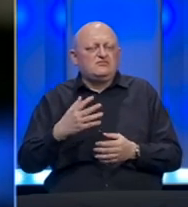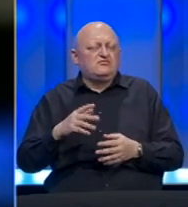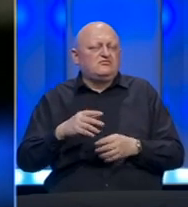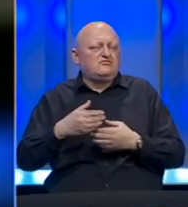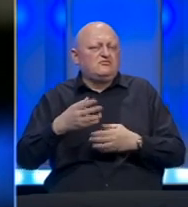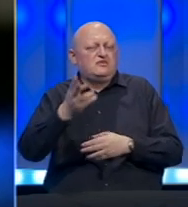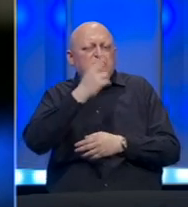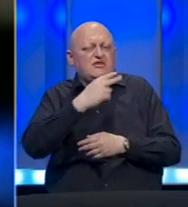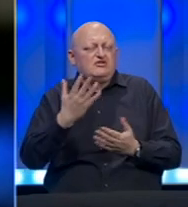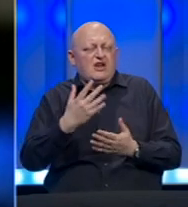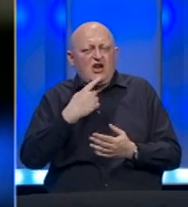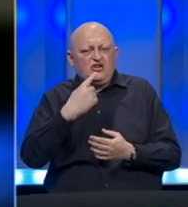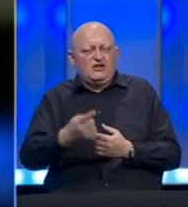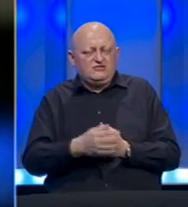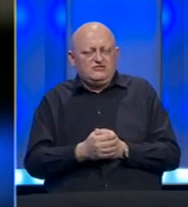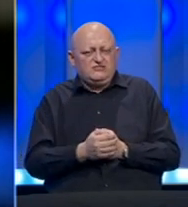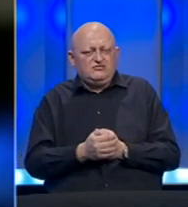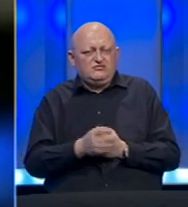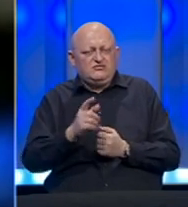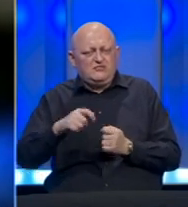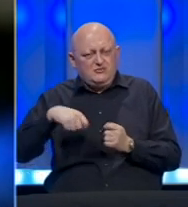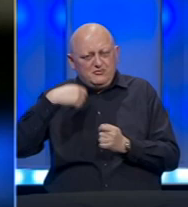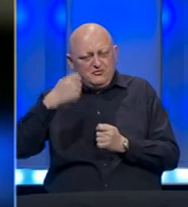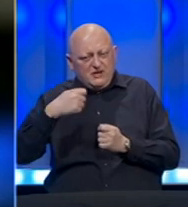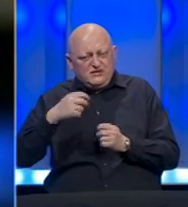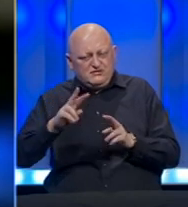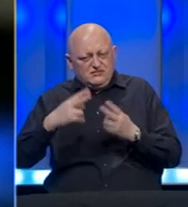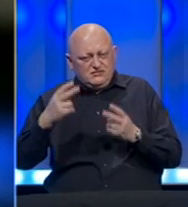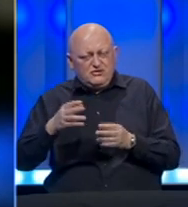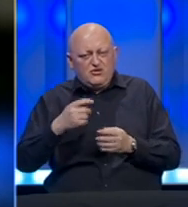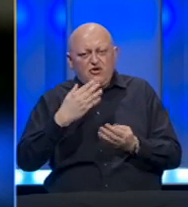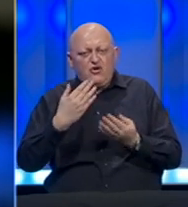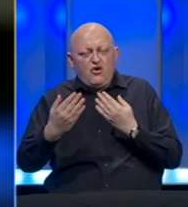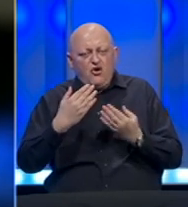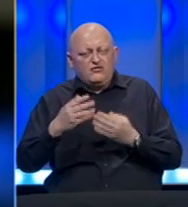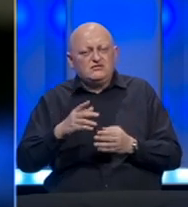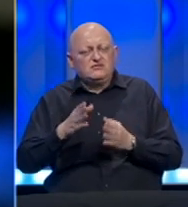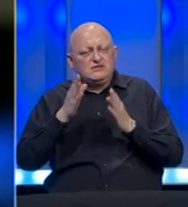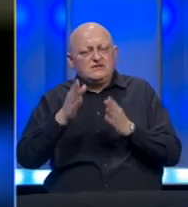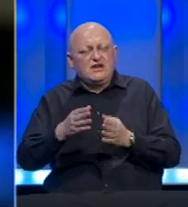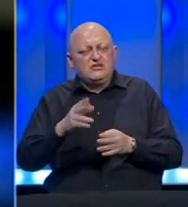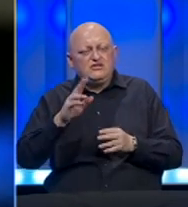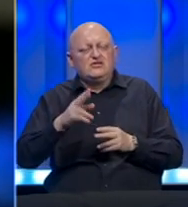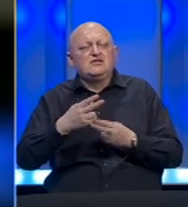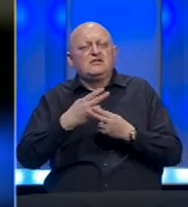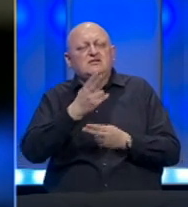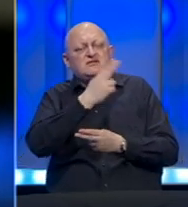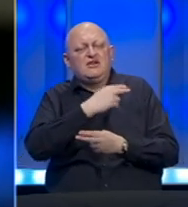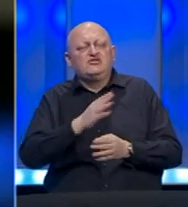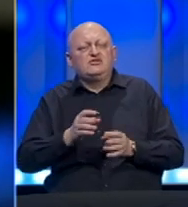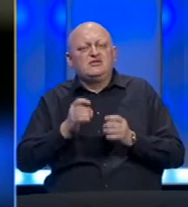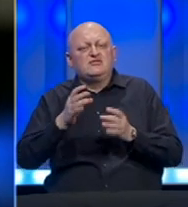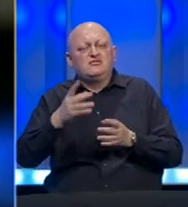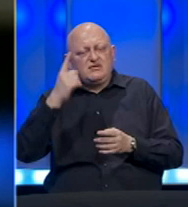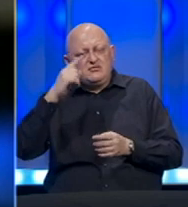zvaničnika, već kako da to nazovemo. Dakle, preskonferencija je namijenjena zato da bi se zvaničnicima uputila